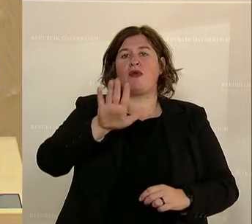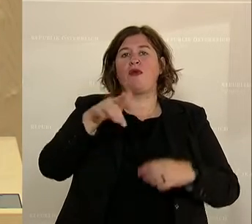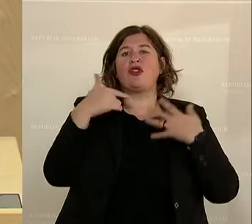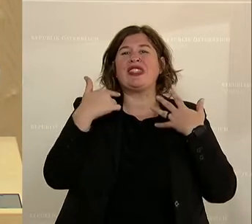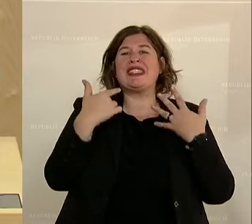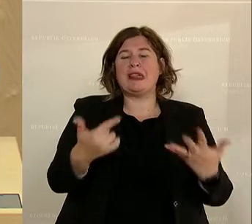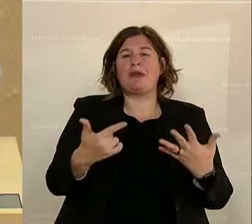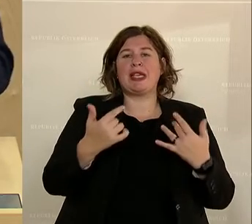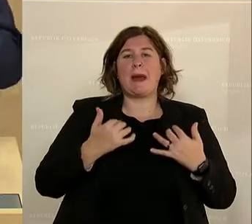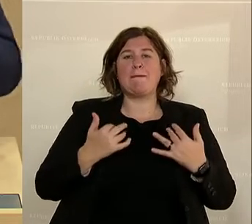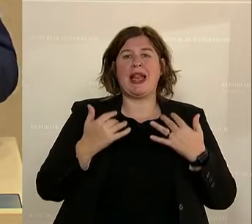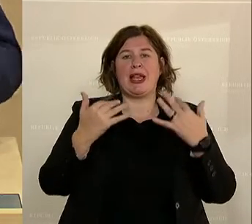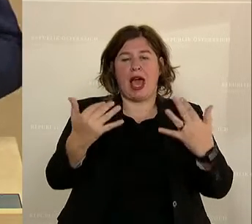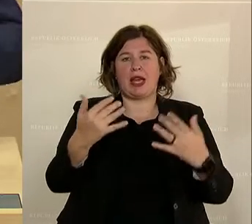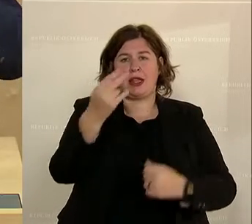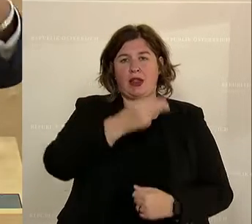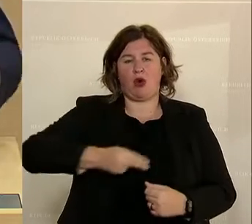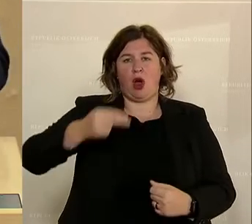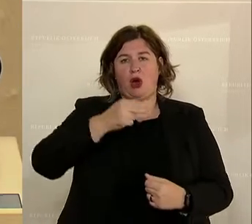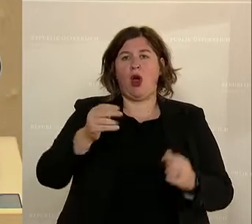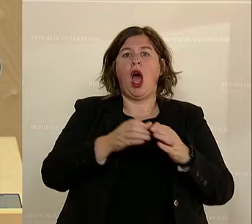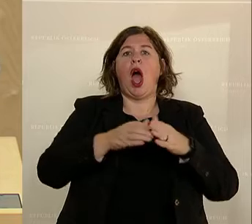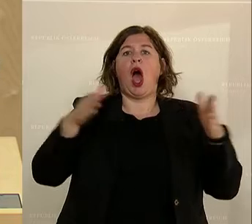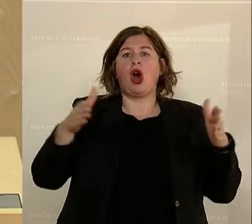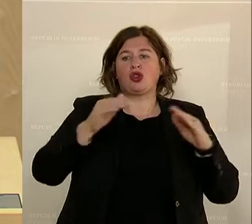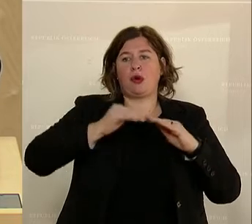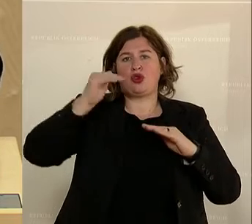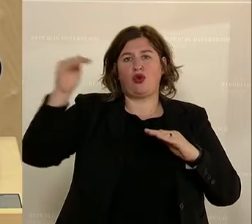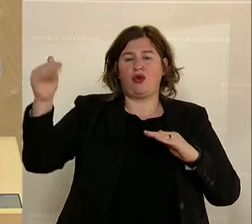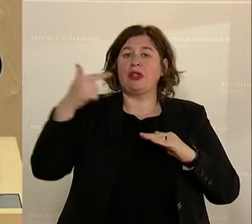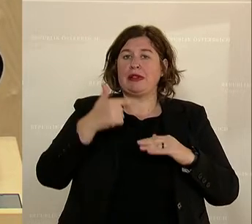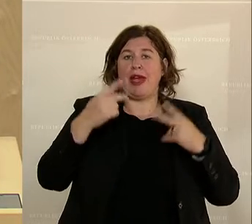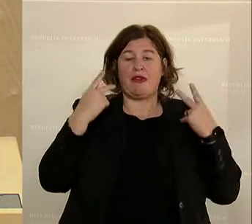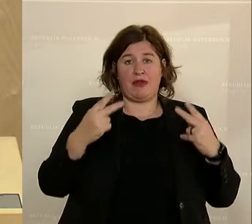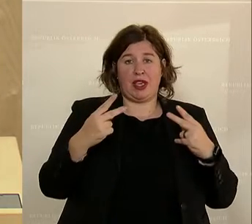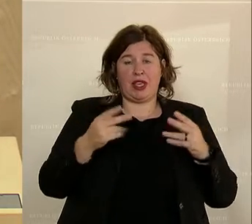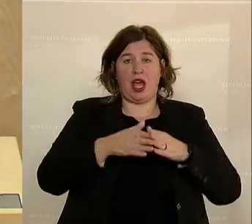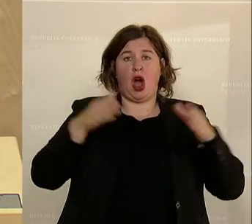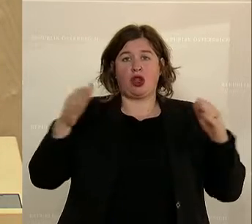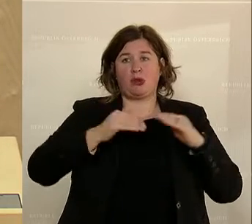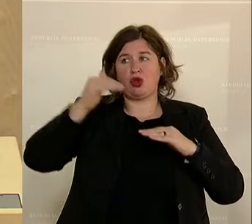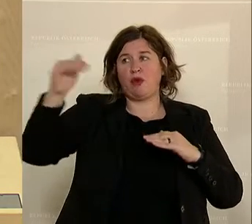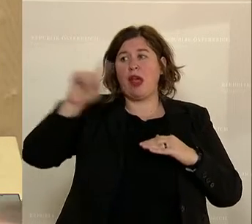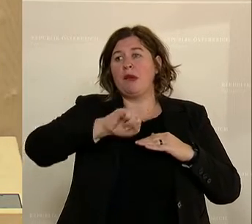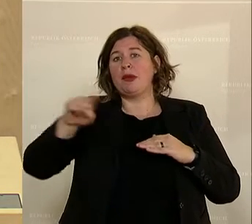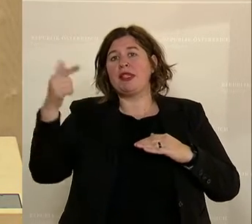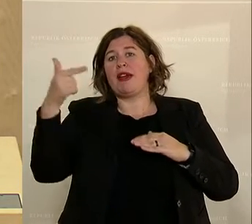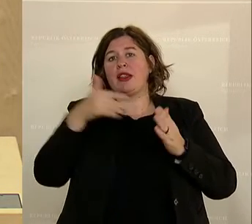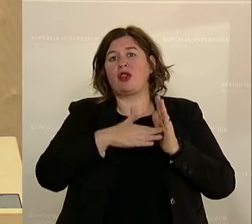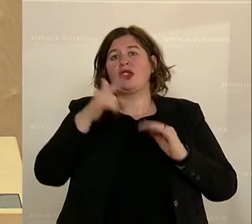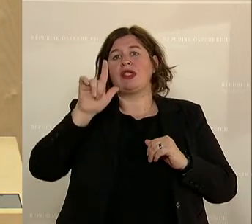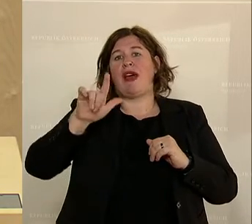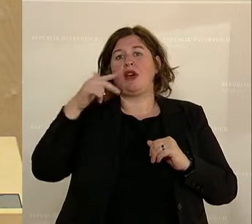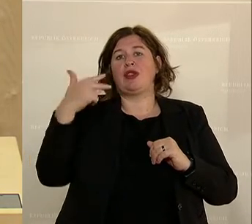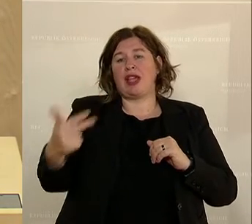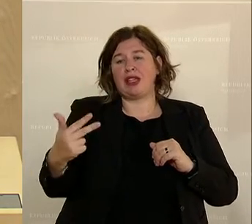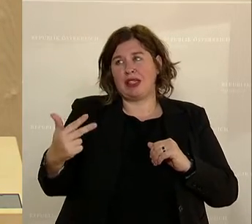Euro Ausbaustufen, zwei wesentliche Ausbaustufen bis zum Jahre 2032, wo wir